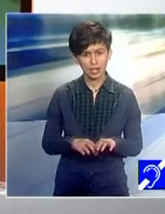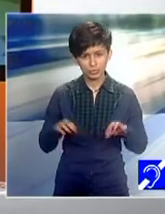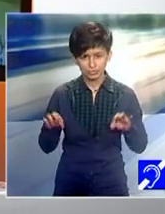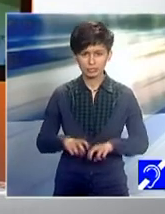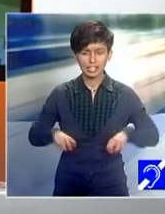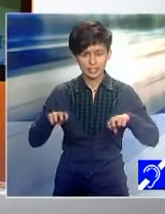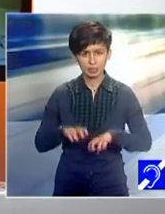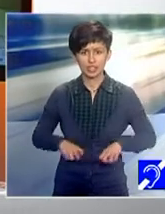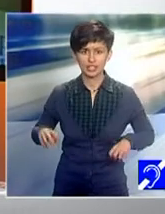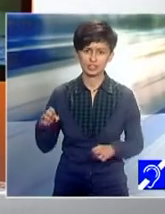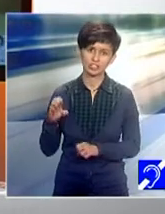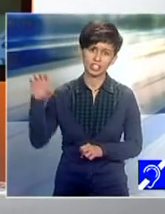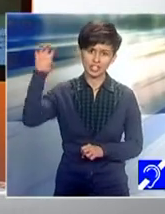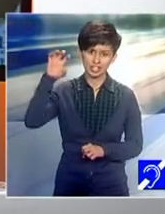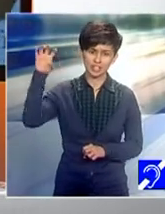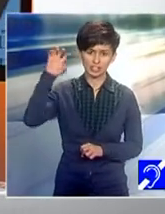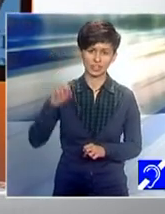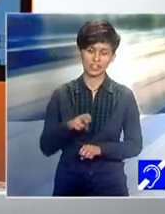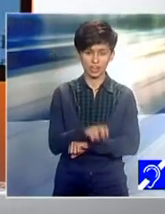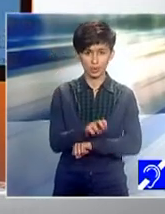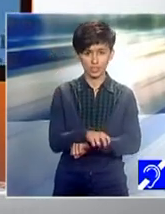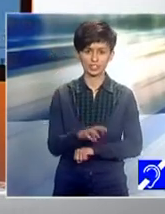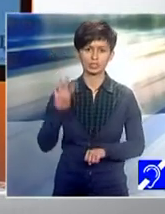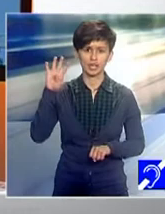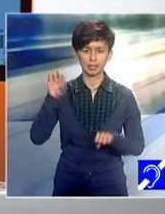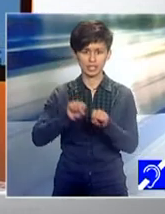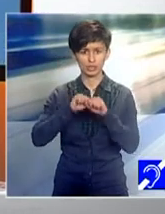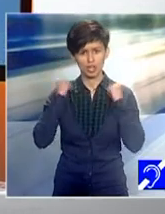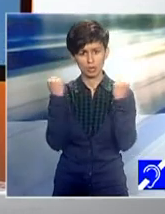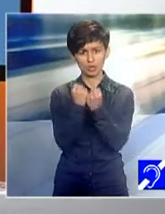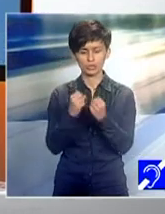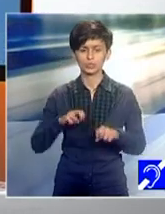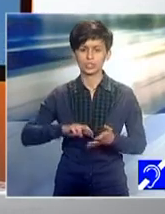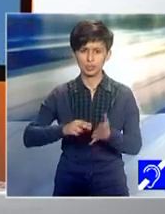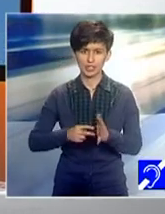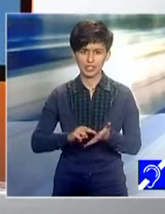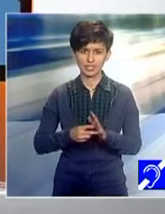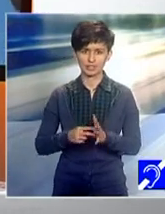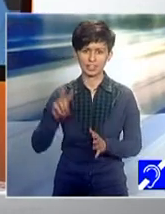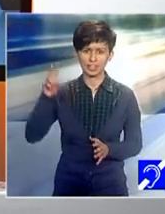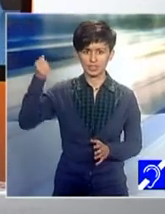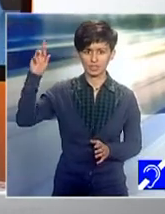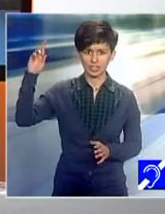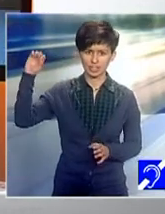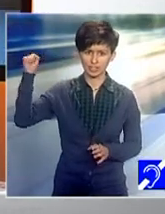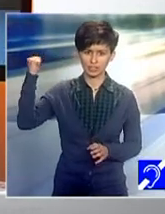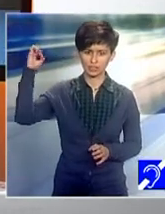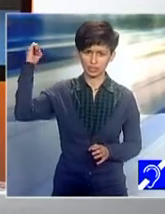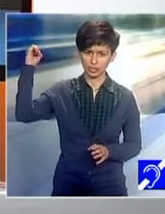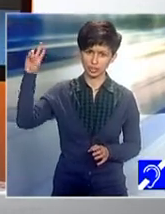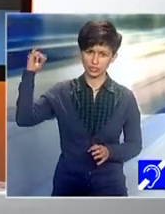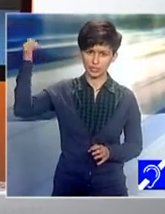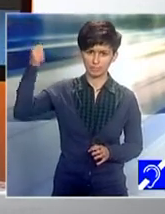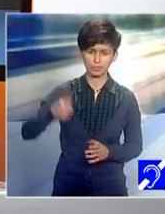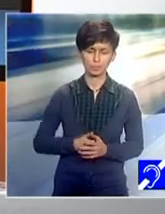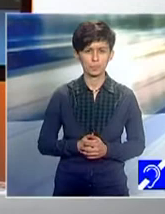Transilvania, după ce împrealabil au participat la patru workshop-uri de pregătire în Varsovia. Toate acestea s-au derulat în cadrul proiectului In